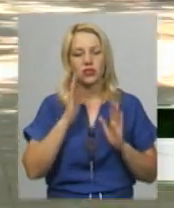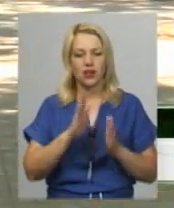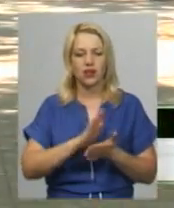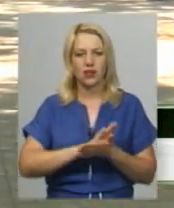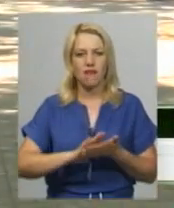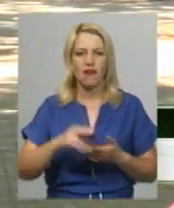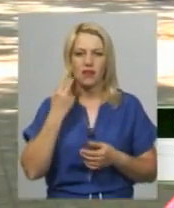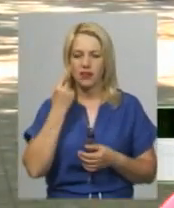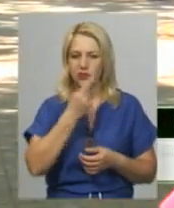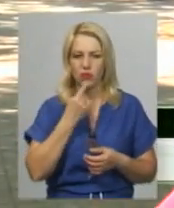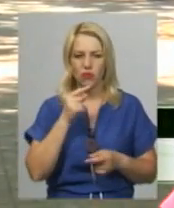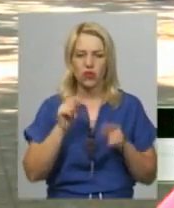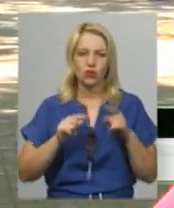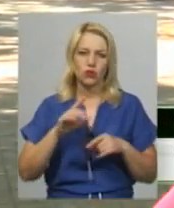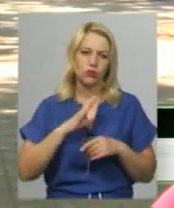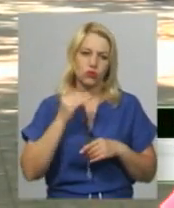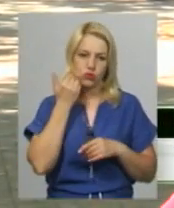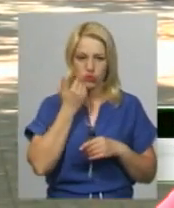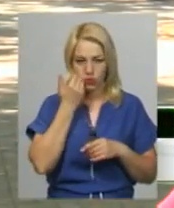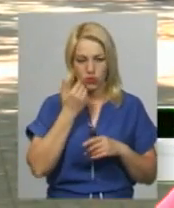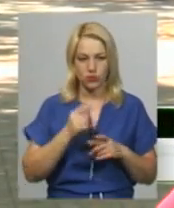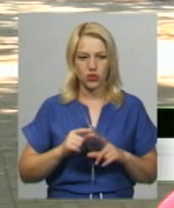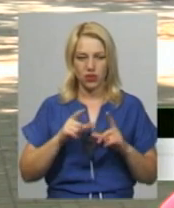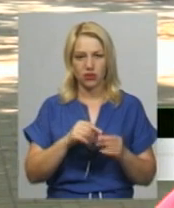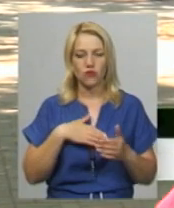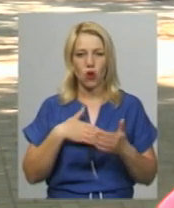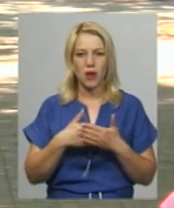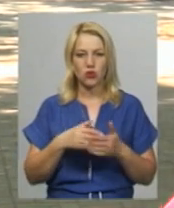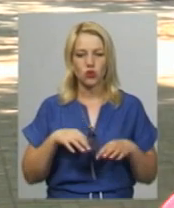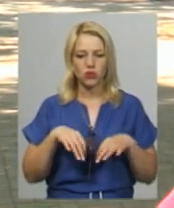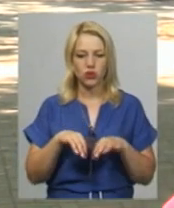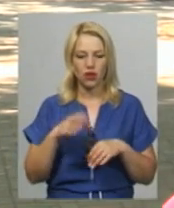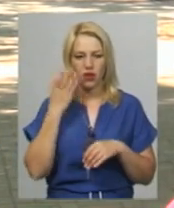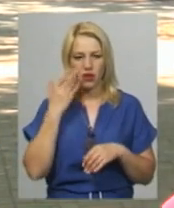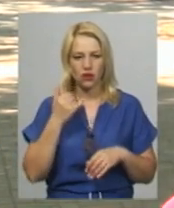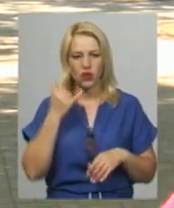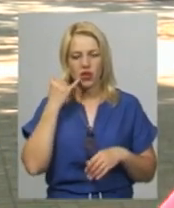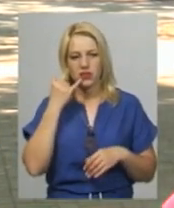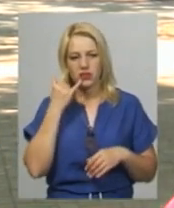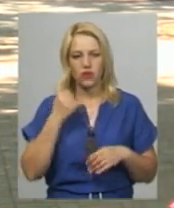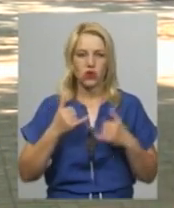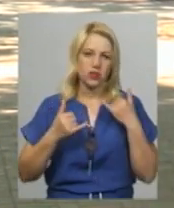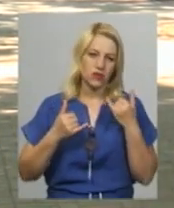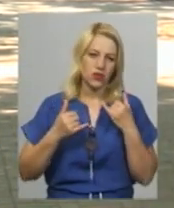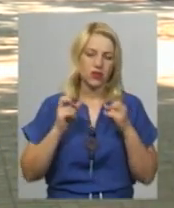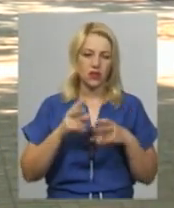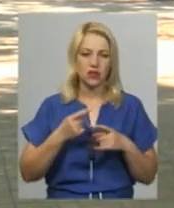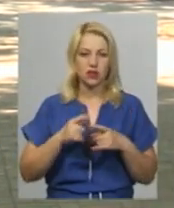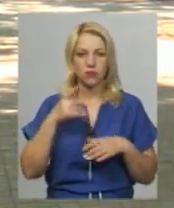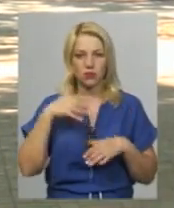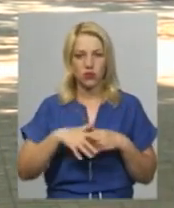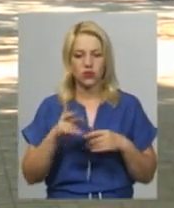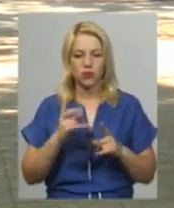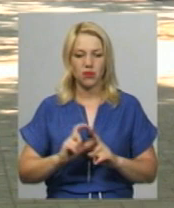мовою. Вона каже, інколи навіть було трохи соромно їхати в громадському транспорті, і тут коли дзвоне один чи інший викладач, якби ти розумієш, що ти все одно